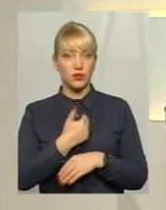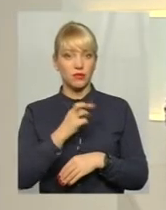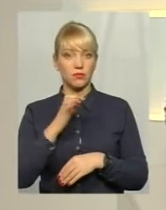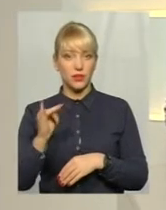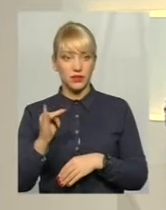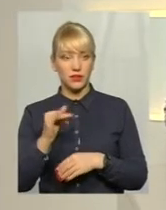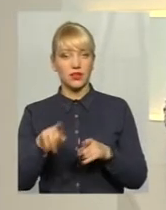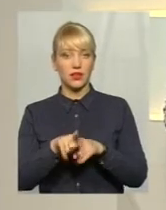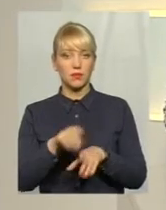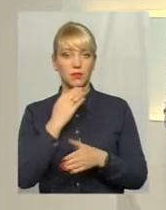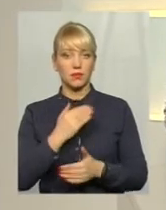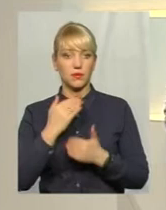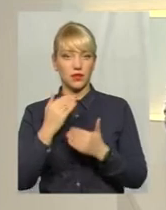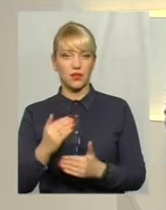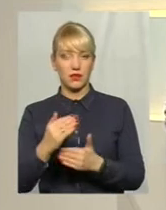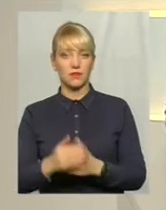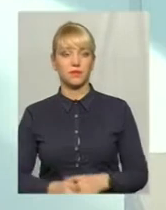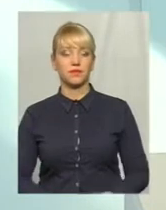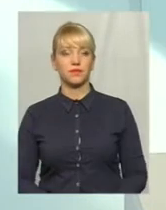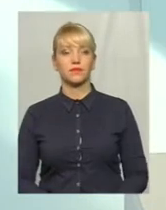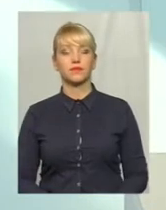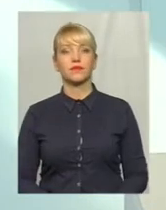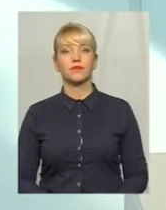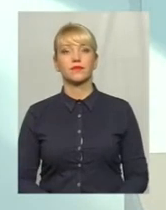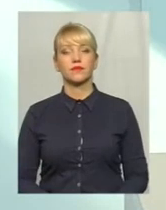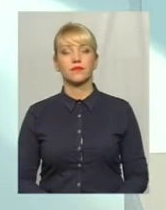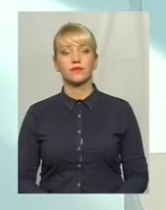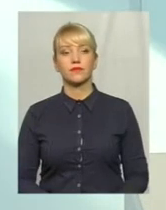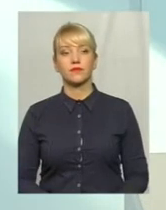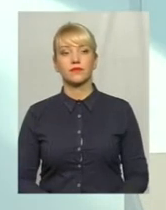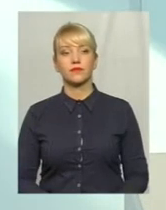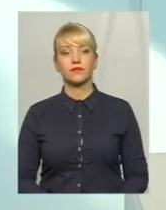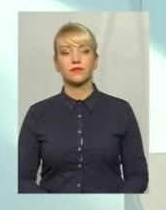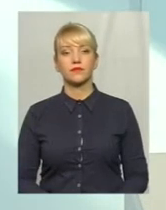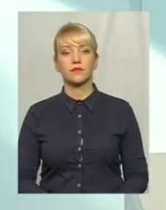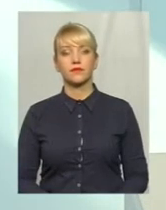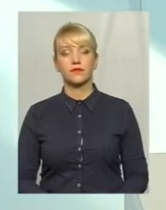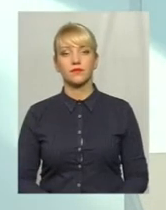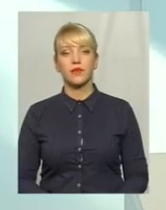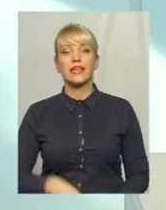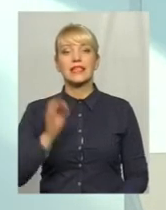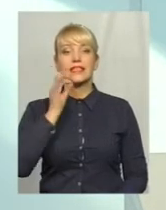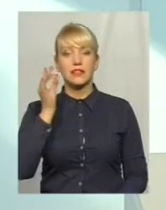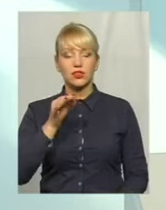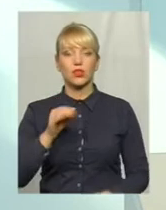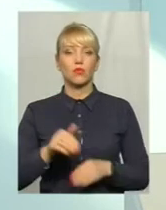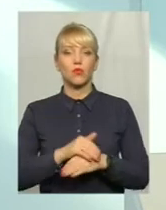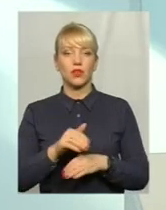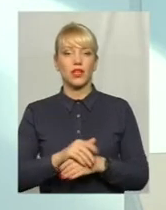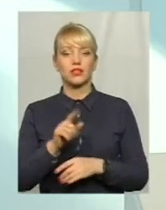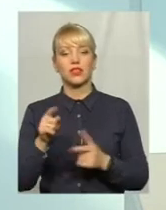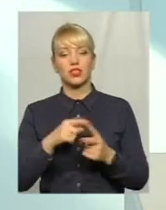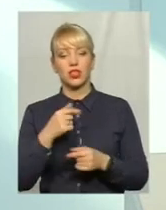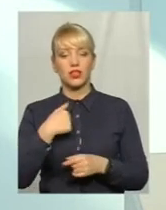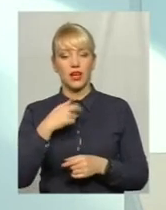питання задати пану Скачу. Я слухаю вас. Скажіть, будь ласка, чи я міг без